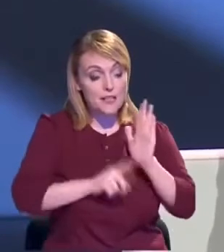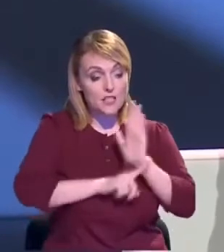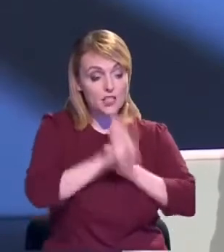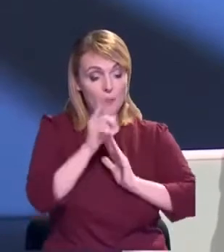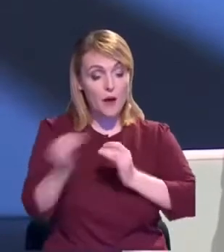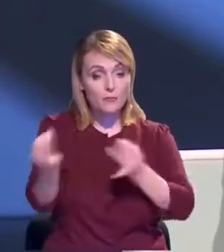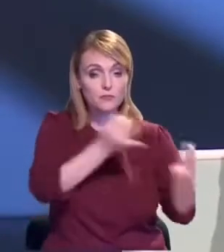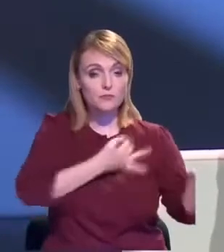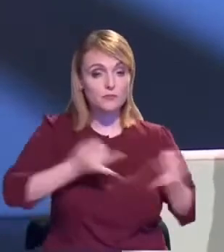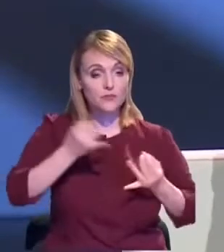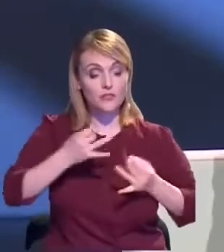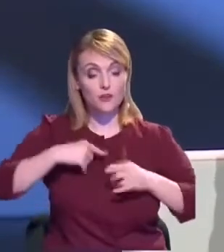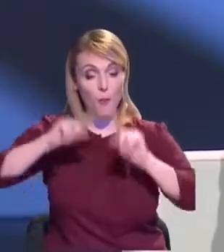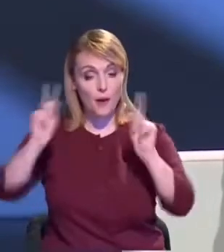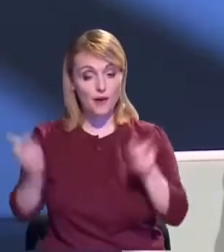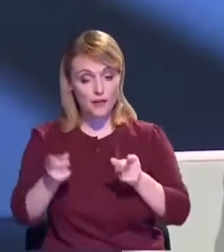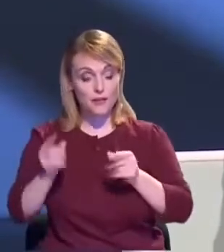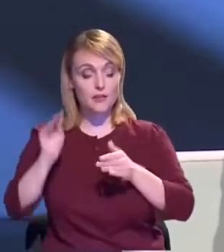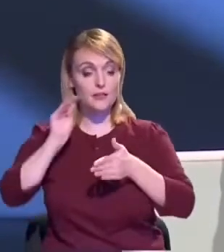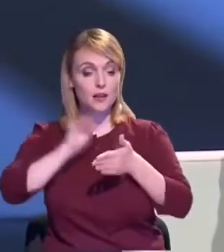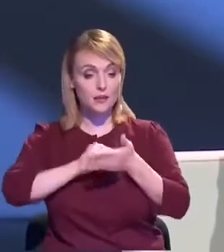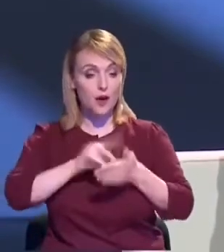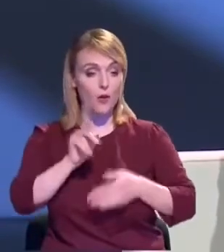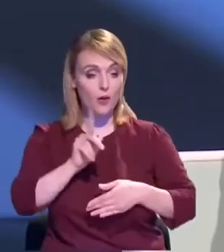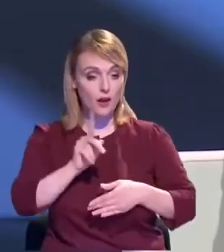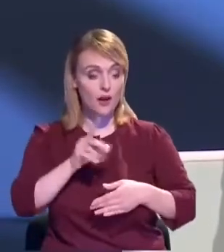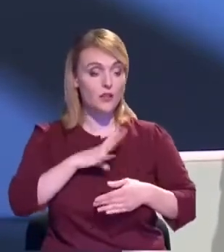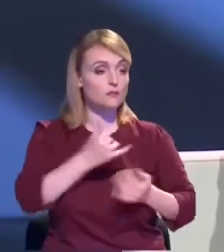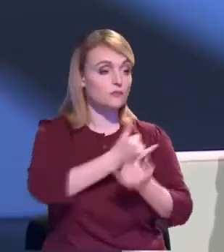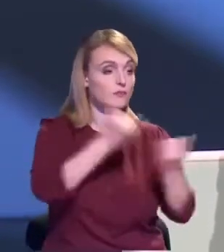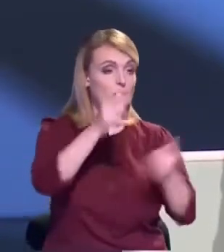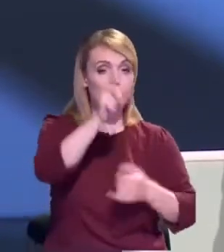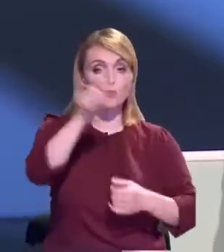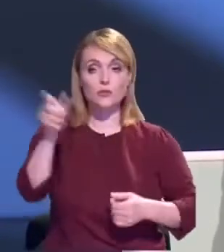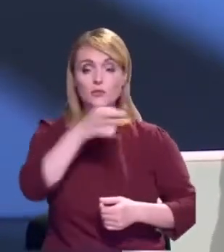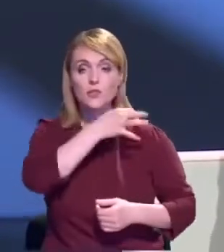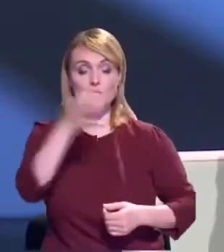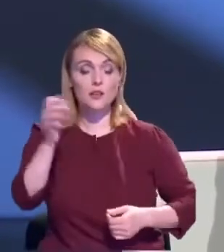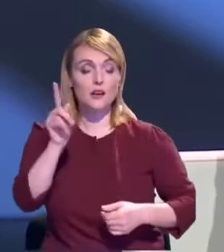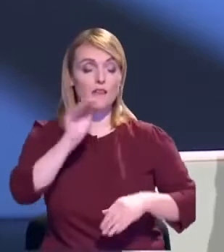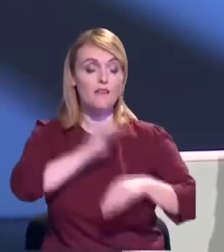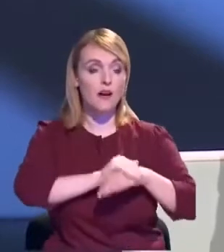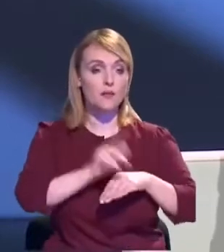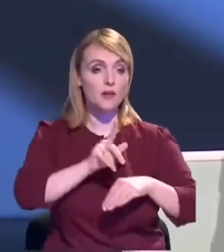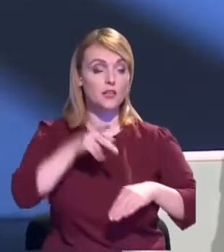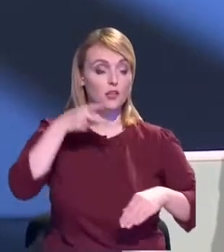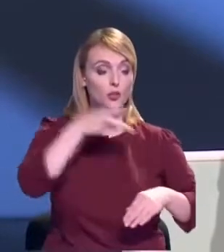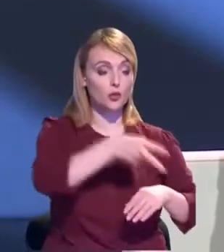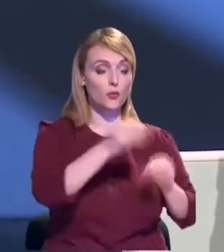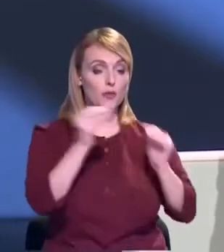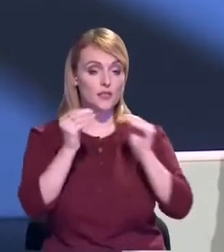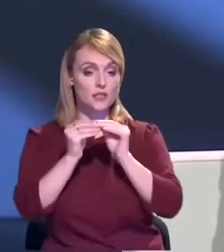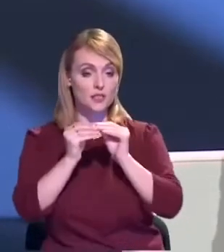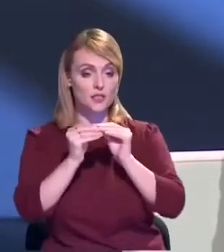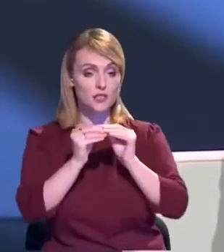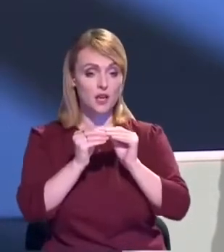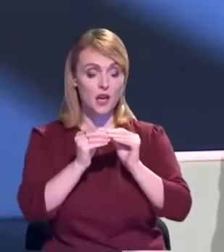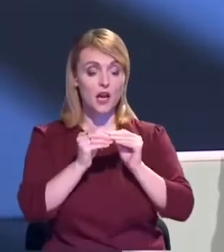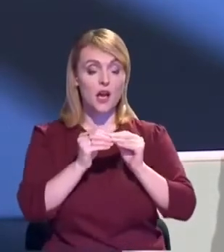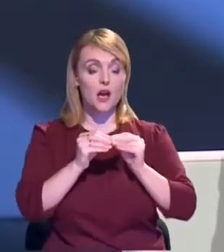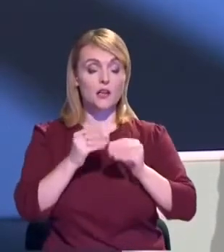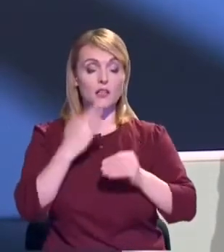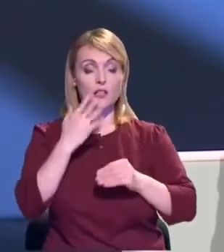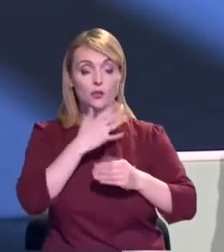vreau să deschid o paranteză și să comunic telespectatorilor faptul că în 2010 Națiunile